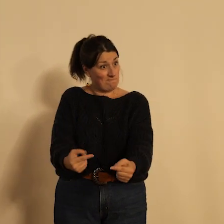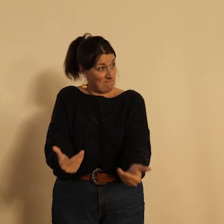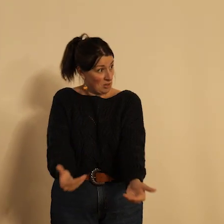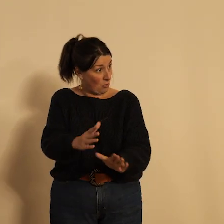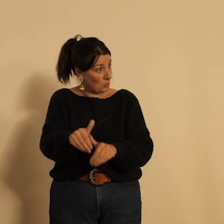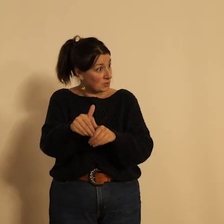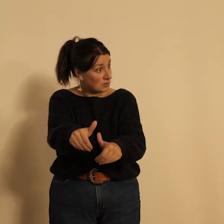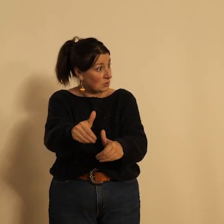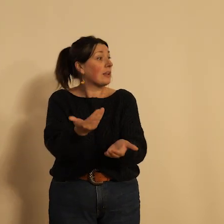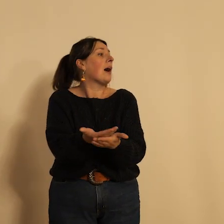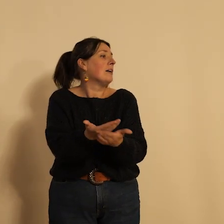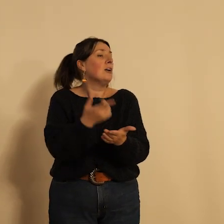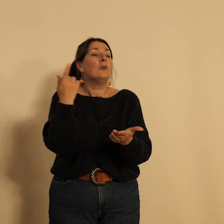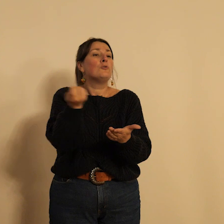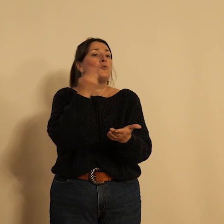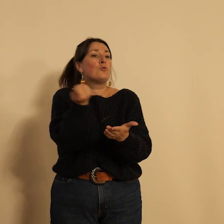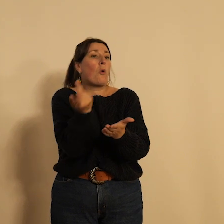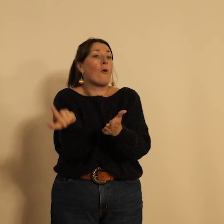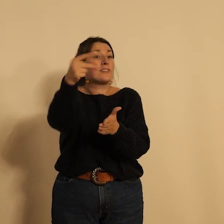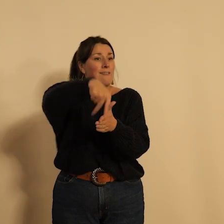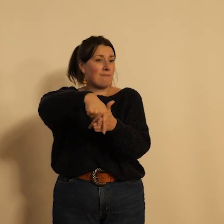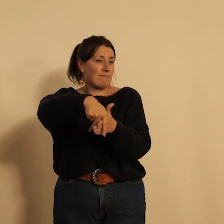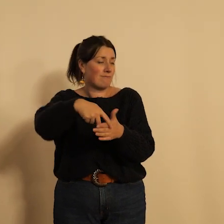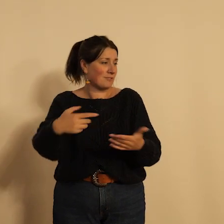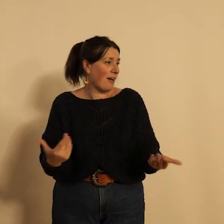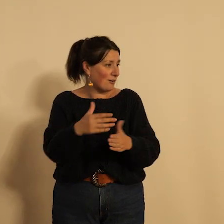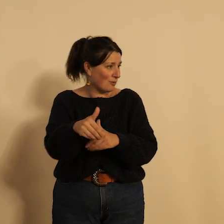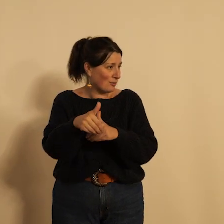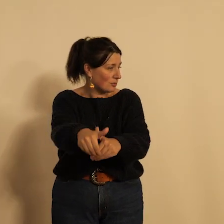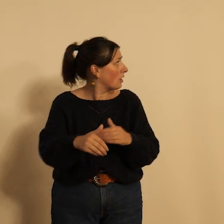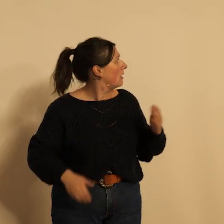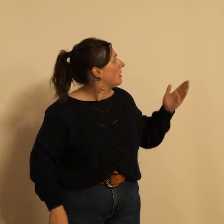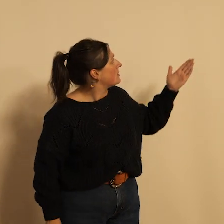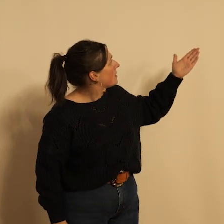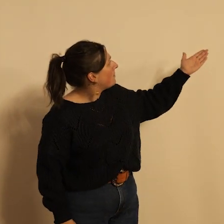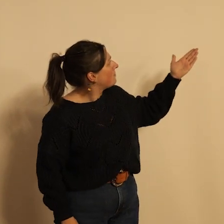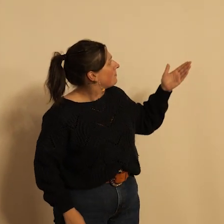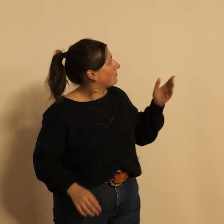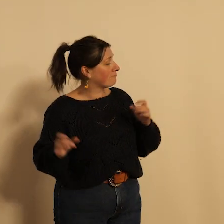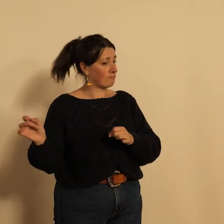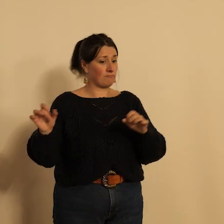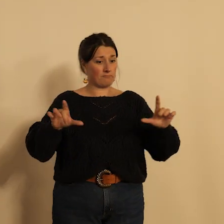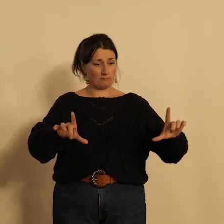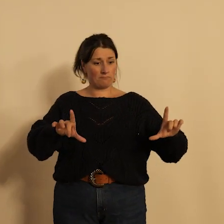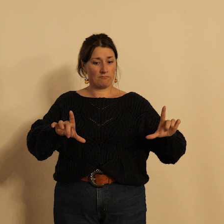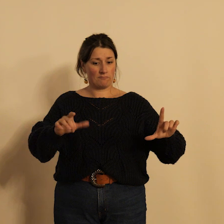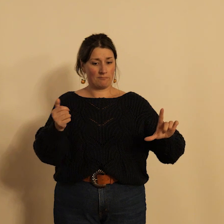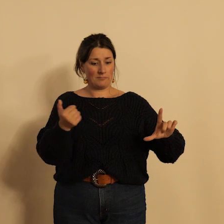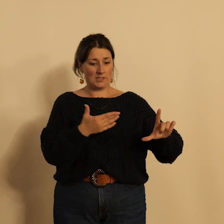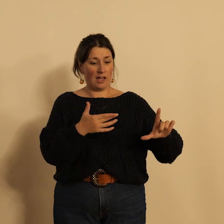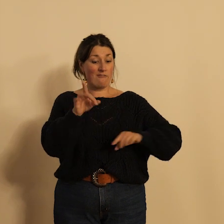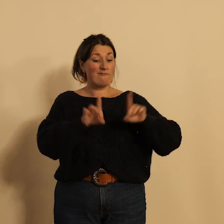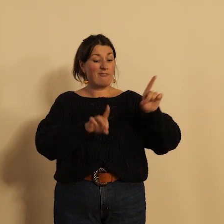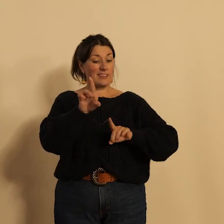-Lavallée dans l'opération Tour en Selle alors j'ai montré ici c'est pas une diapositive de la de la